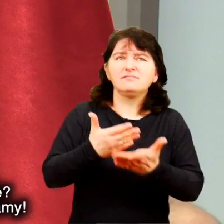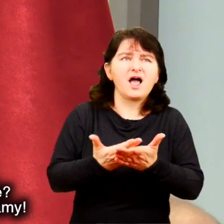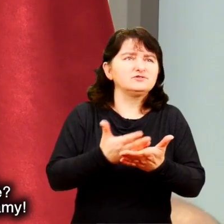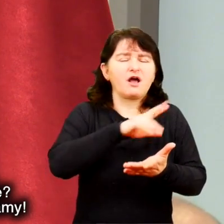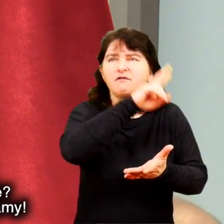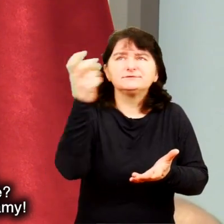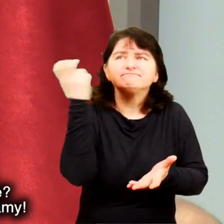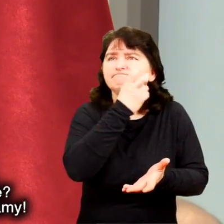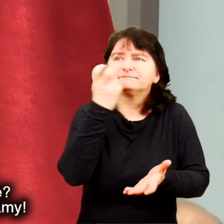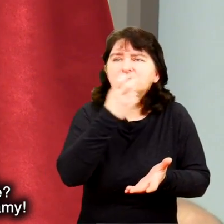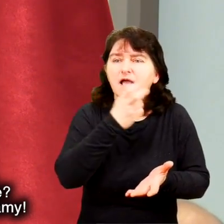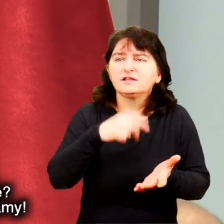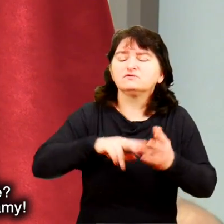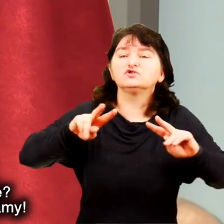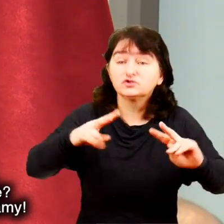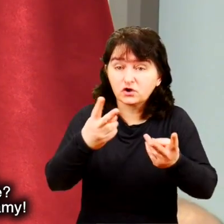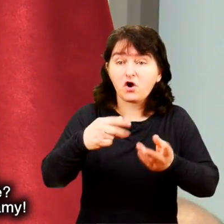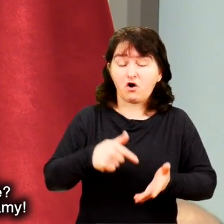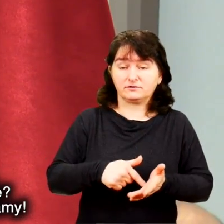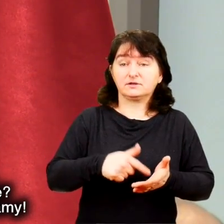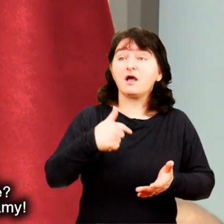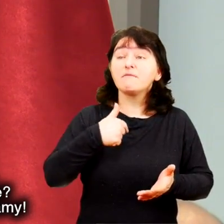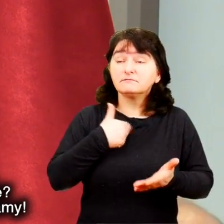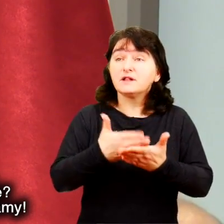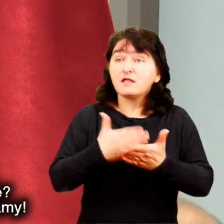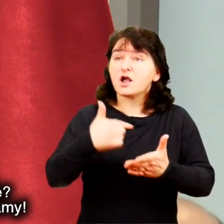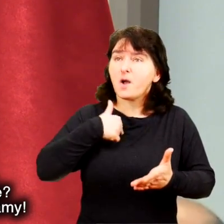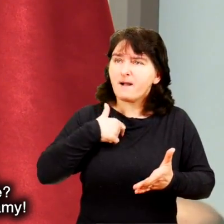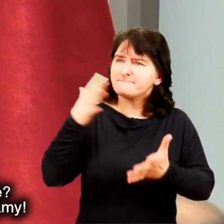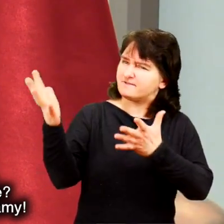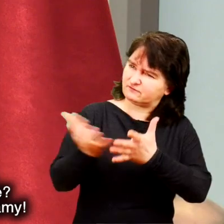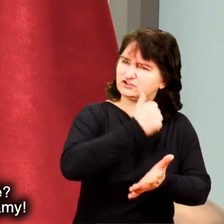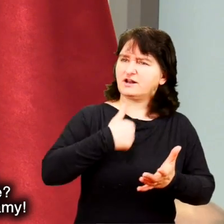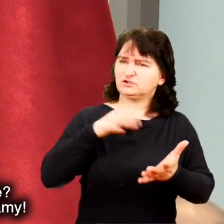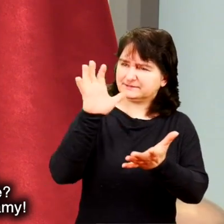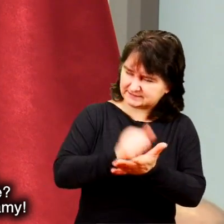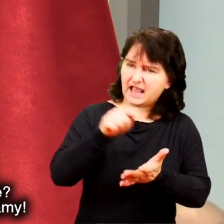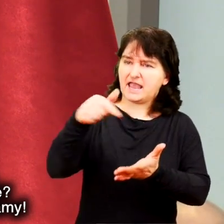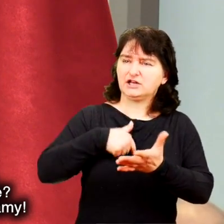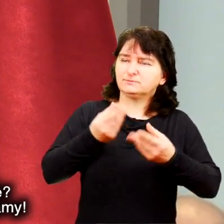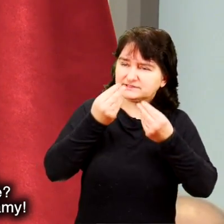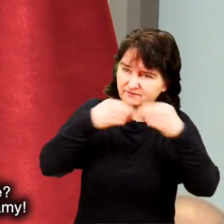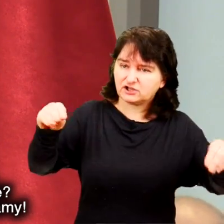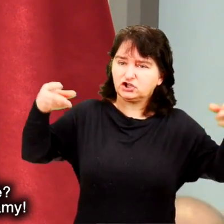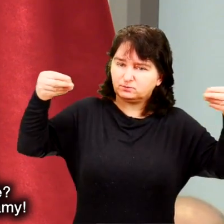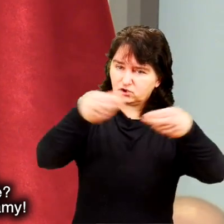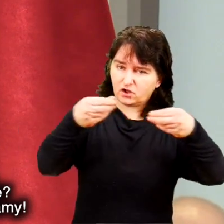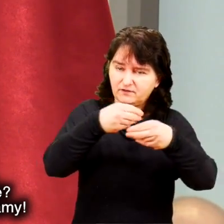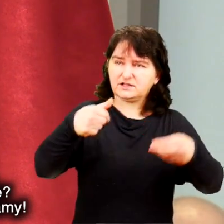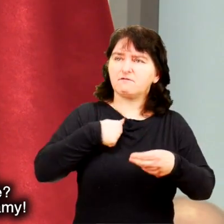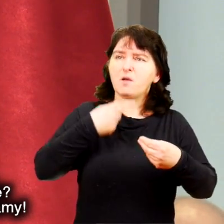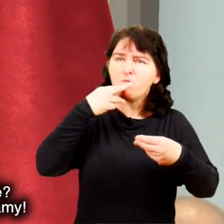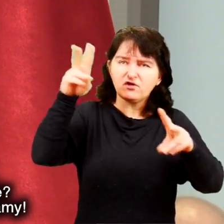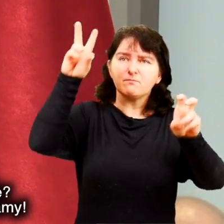czego to zainteresowanie, proszę Państwa, się też bierze? Z tego, że wzięliśmy to też mocno w garść i zwiększyliśmy